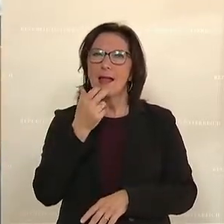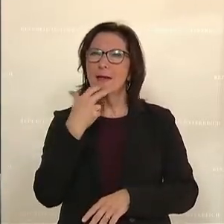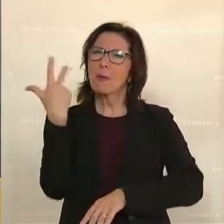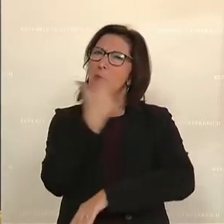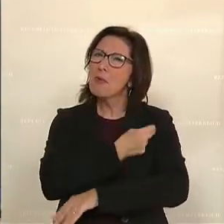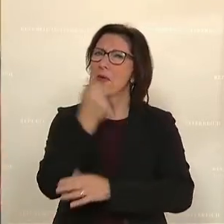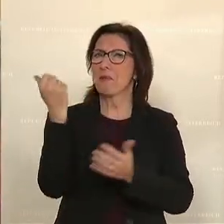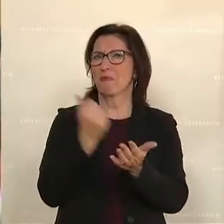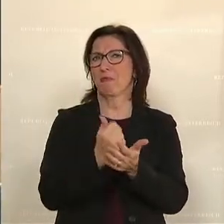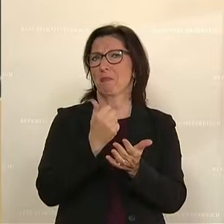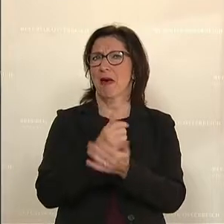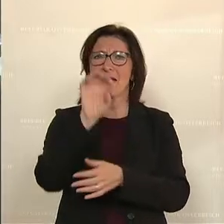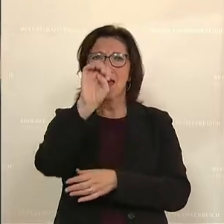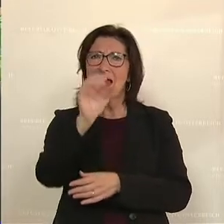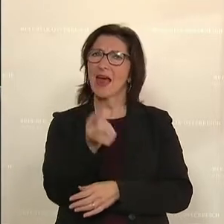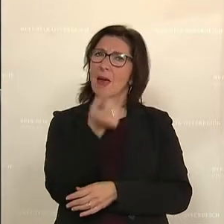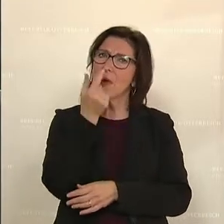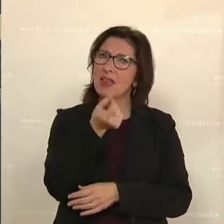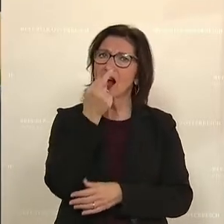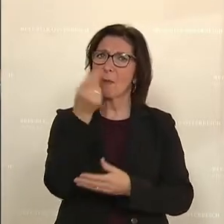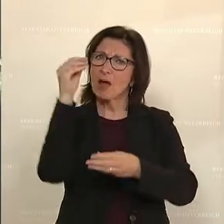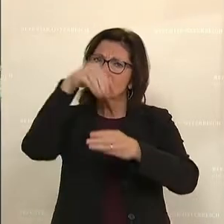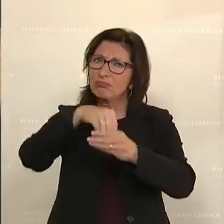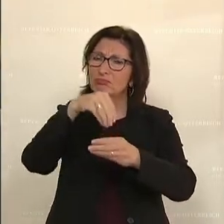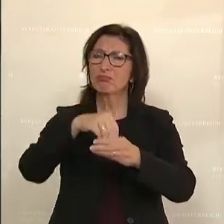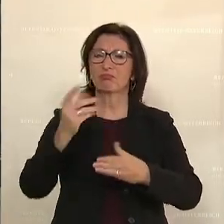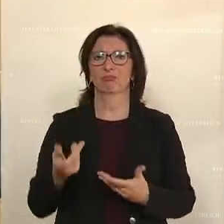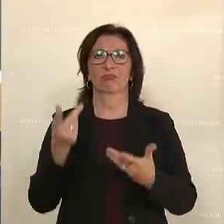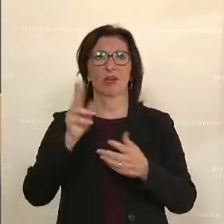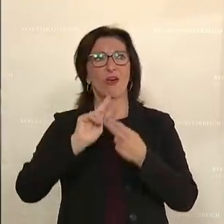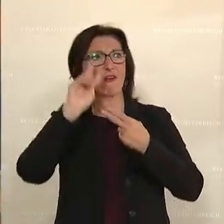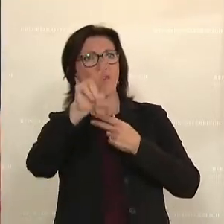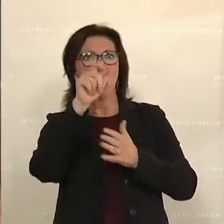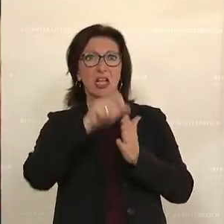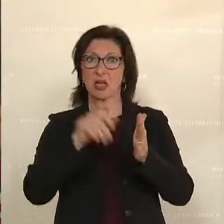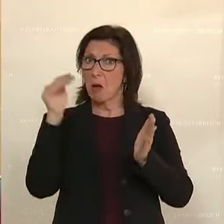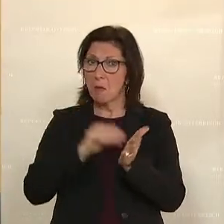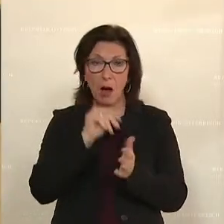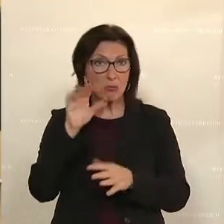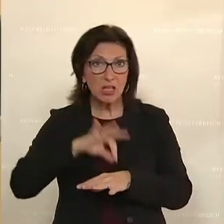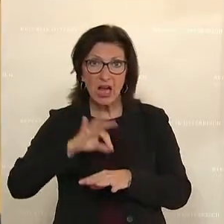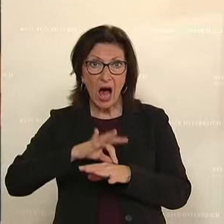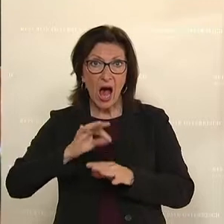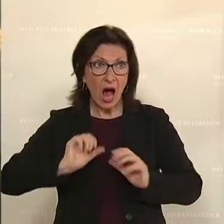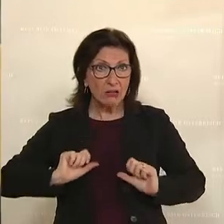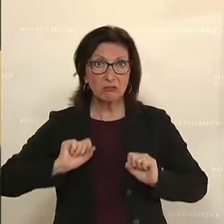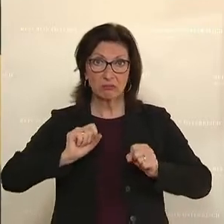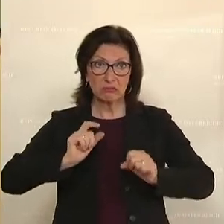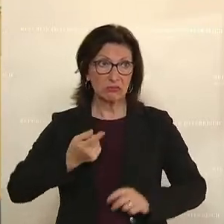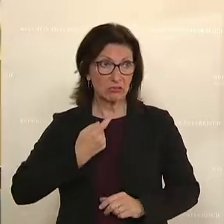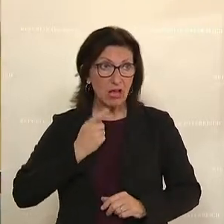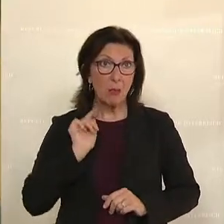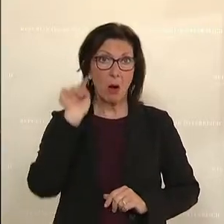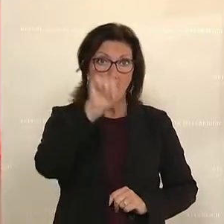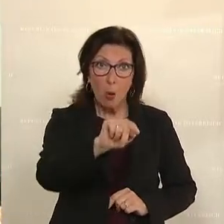-Medikamentation, vom Fernrezept, wo man sich eben ohne Arztbesuch ein Medikament auf die E-Card schreiben lassen kann.